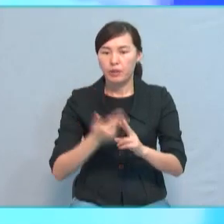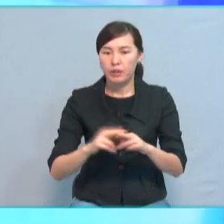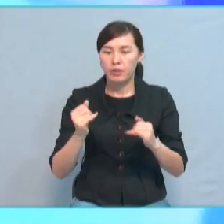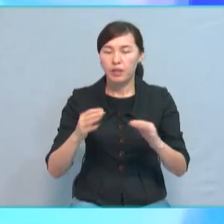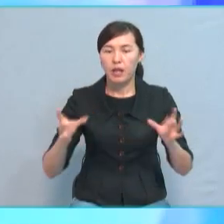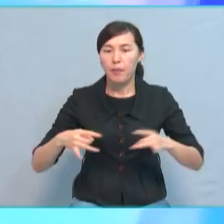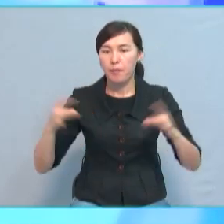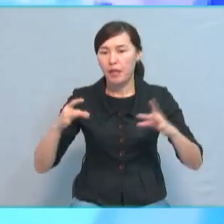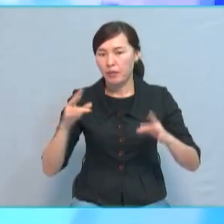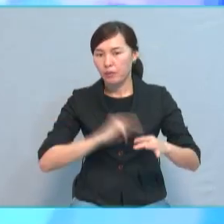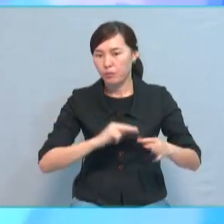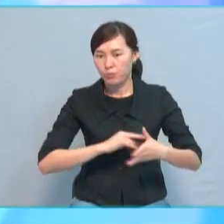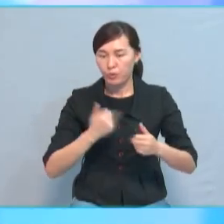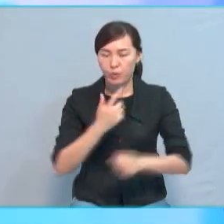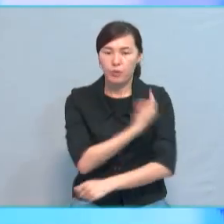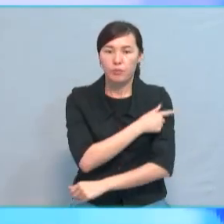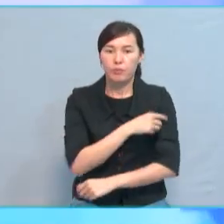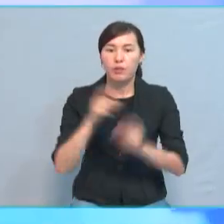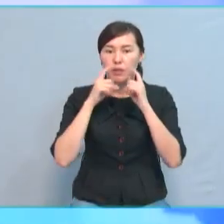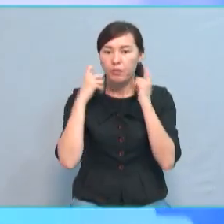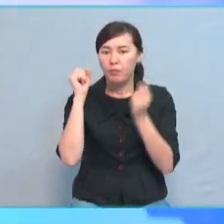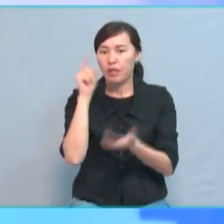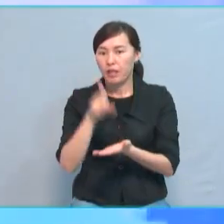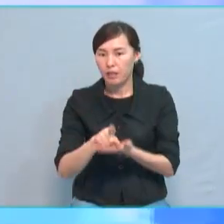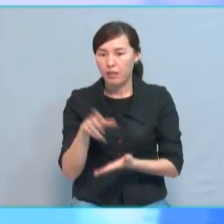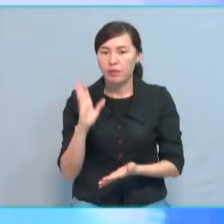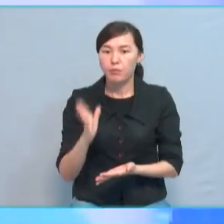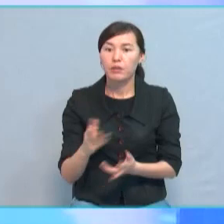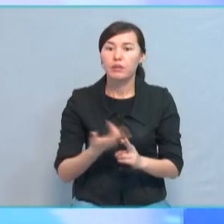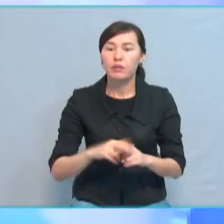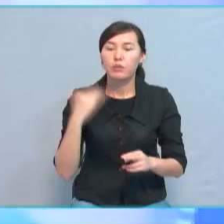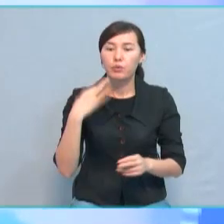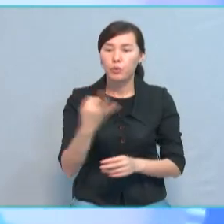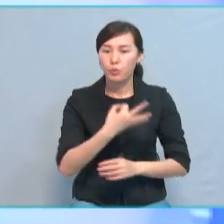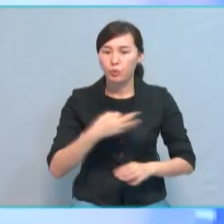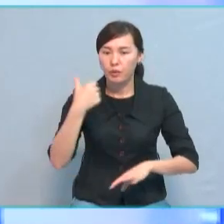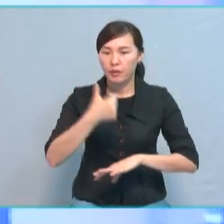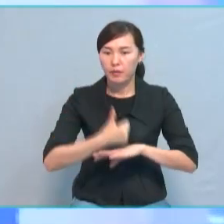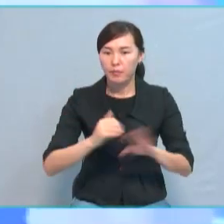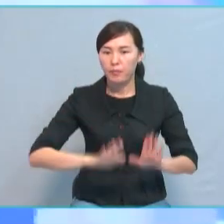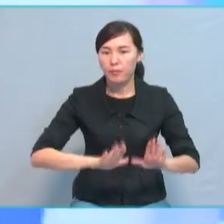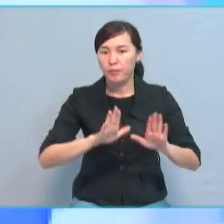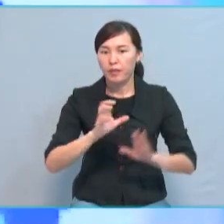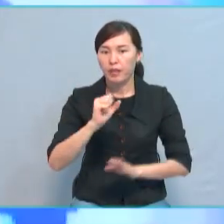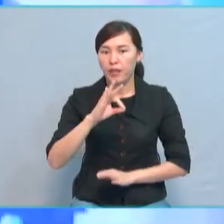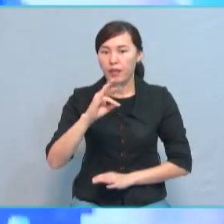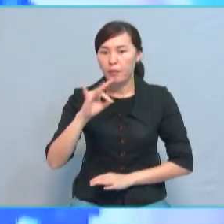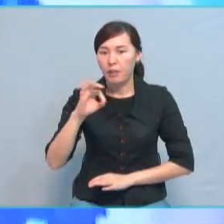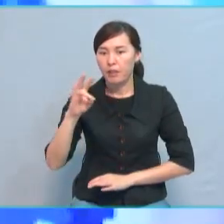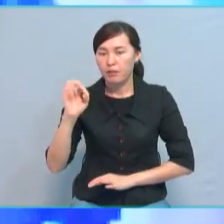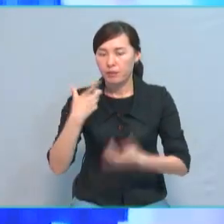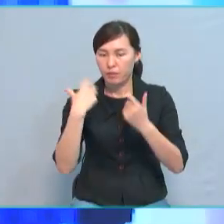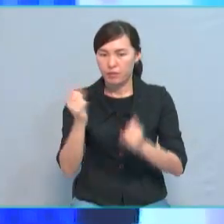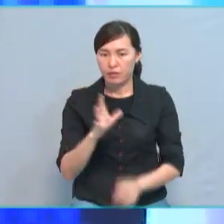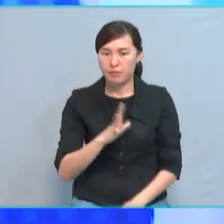әзірге жұмыс үттемейді, сонымен ғатар медициналық масқа тағу талап етіледі. Бұл туралы Түркістан облысы әкімінің орын басары сәкем қалқаманық